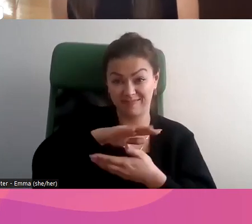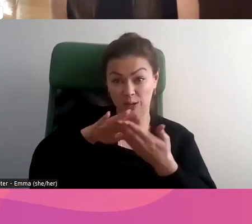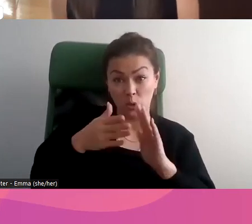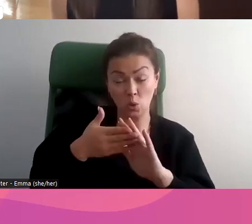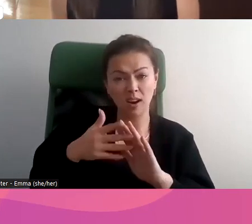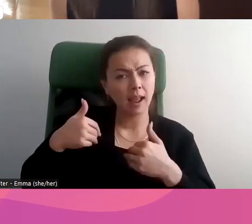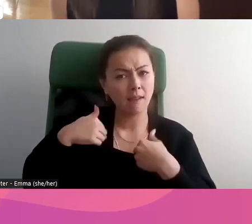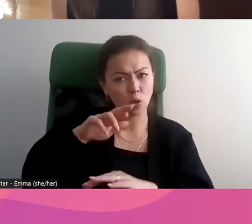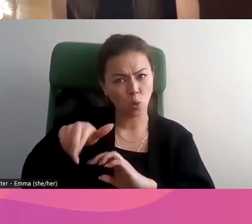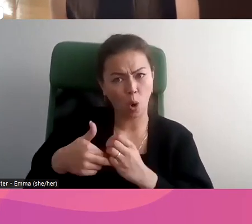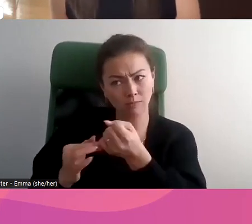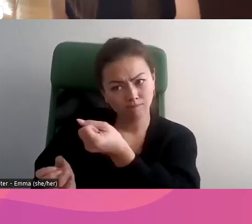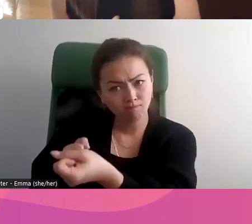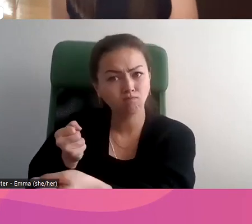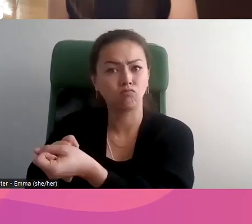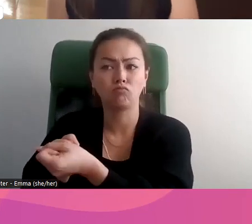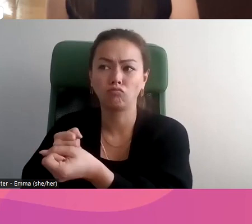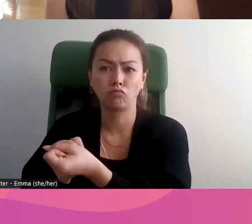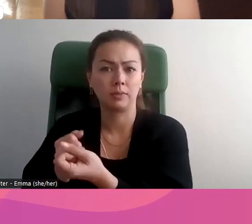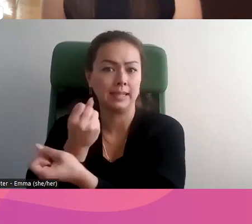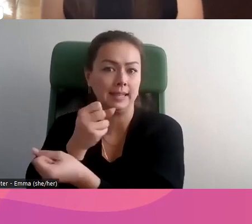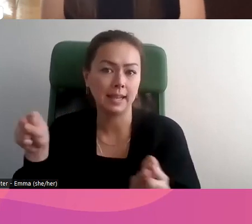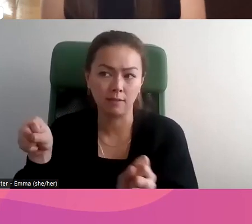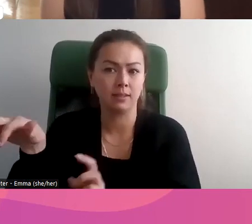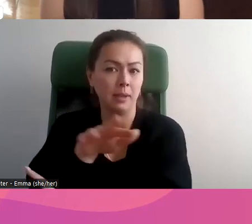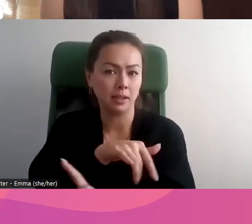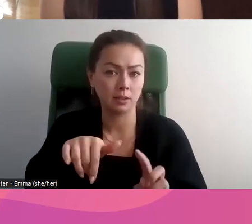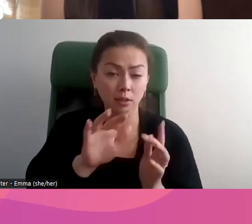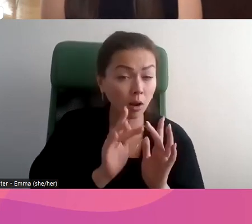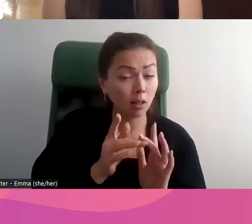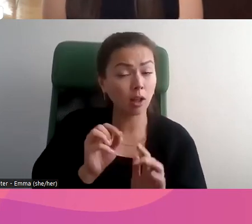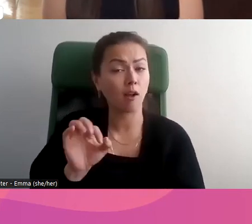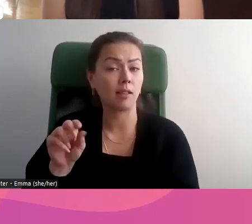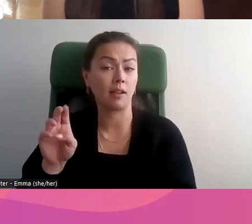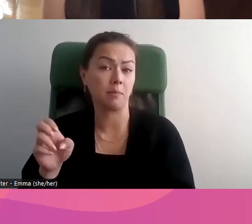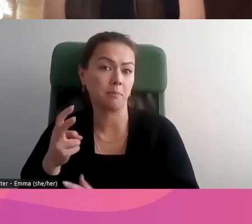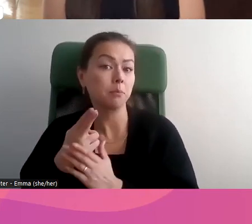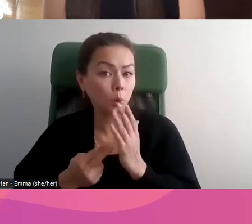jouer un rôle dans la création d'espaces sécuritaires en ligne et hors ligne. Prochaine diapo.